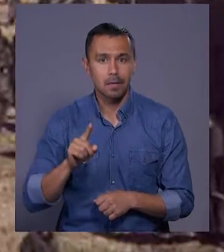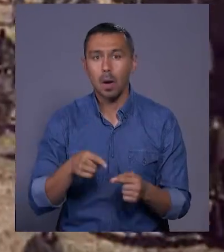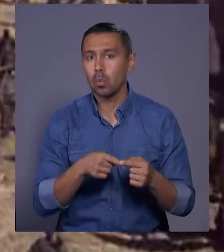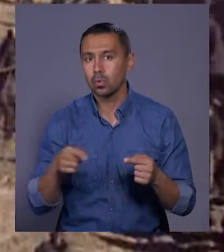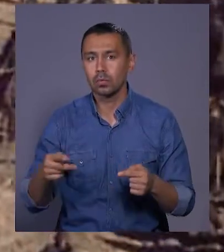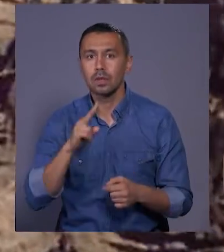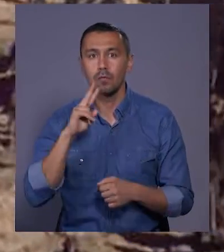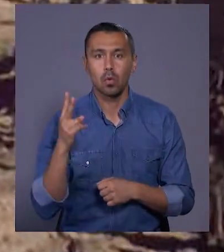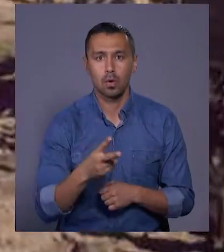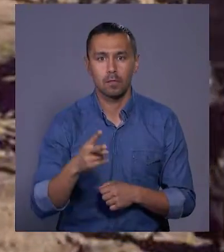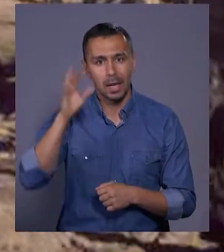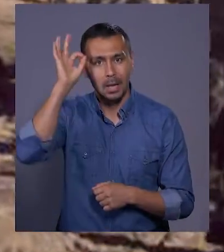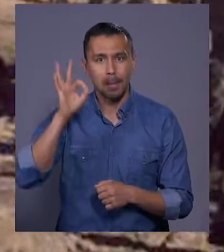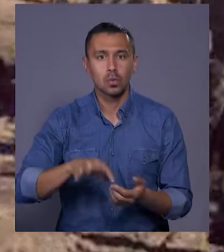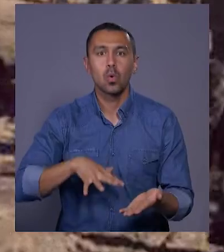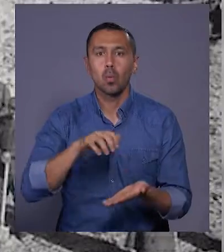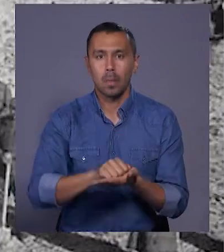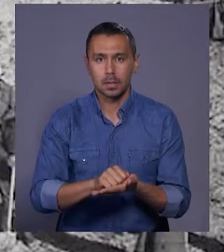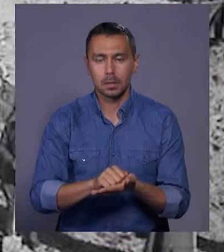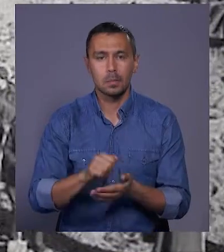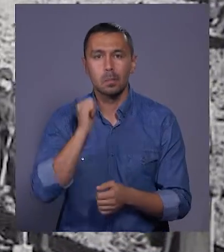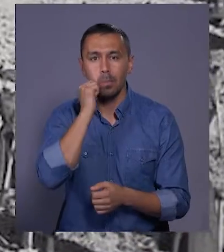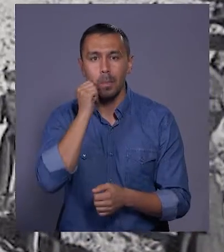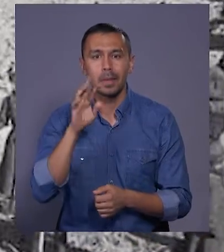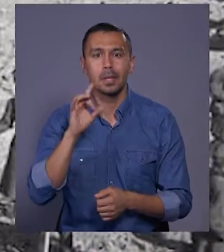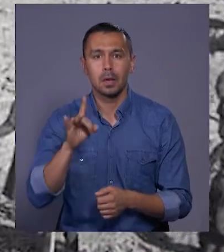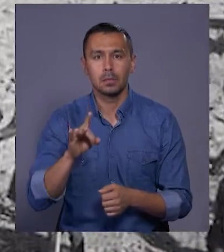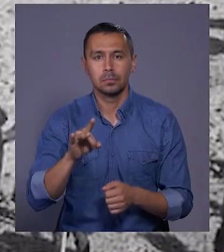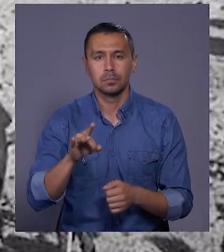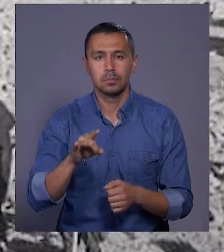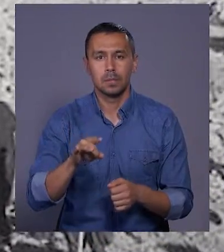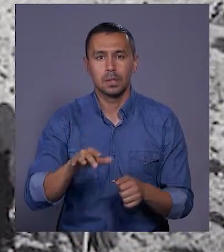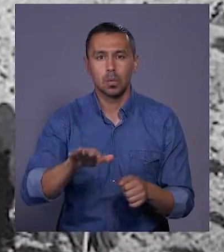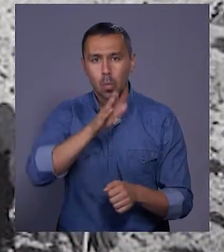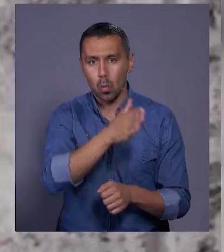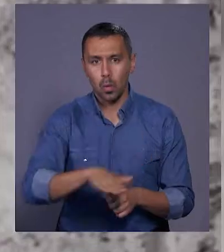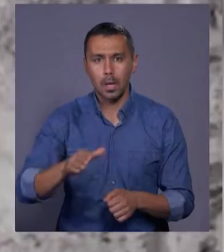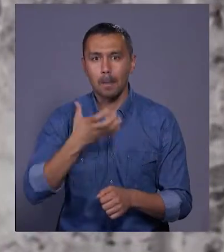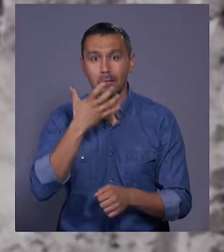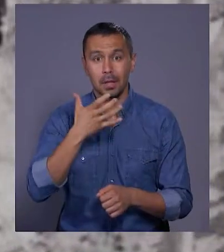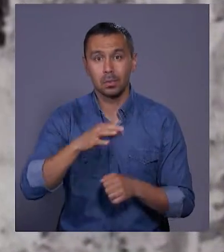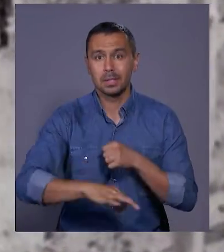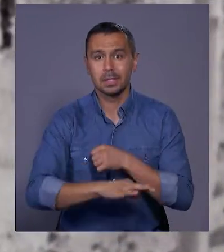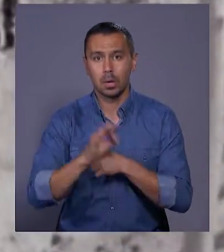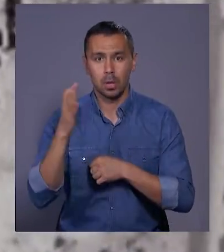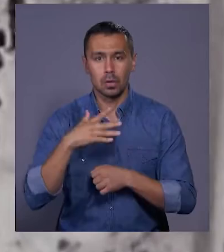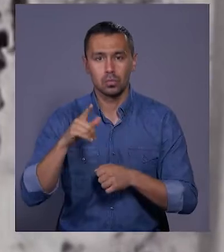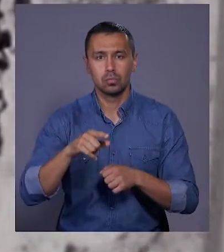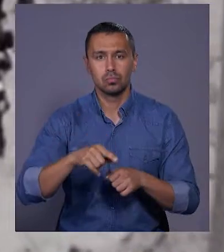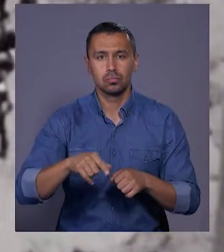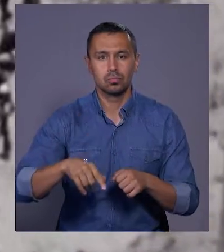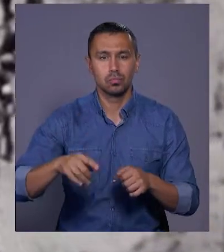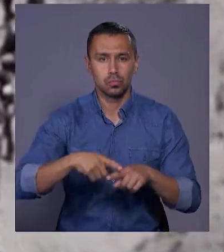впродовж двох років німецької окупації Бабин Яр, урочище на південному заході нашої столиці, став могилою